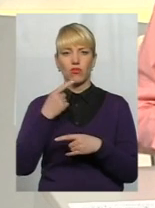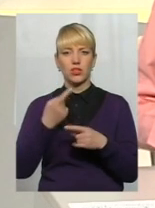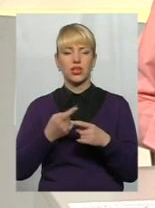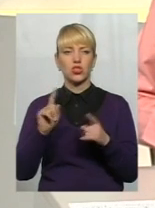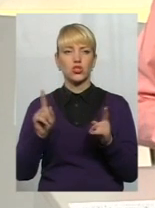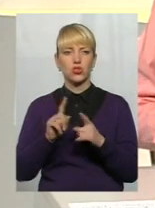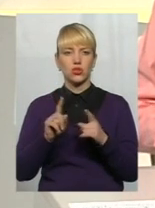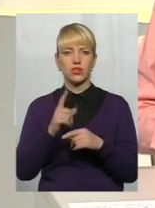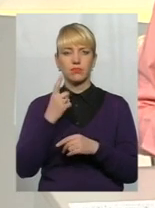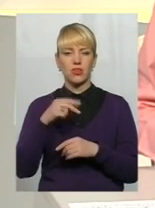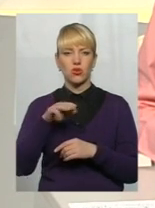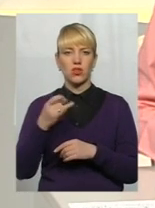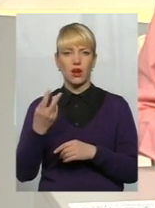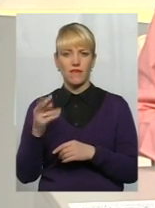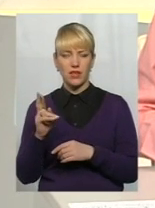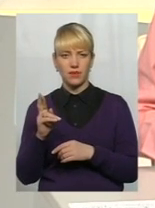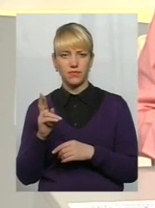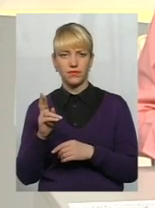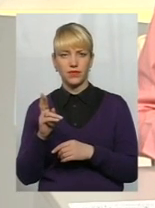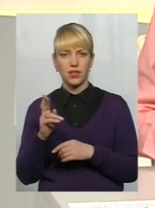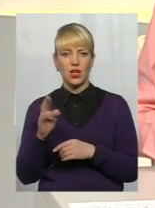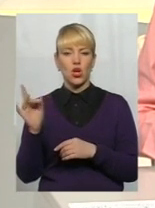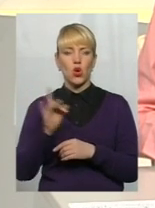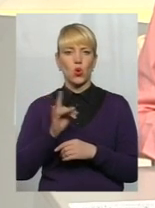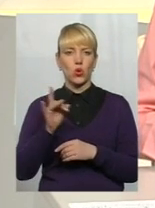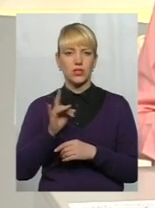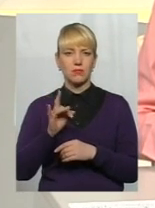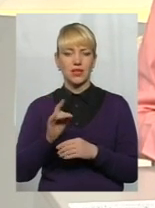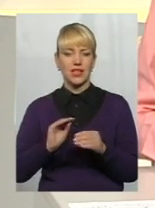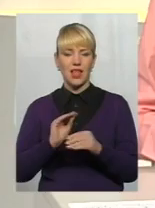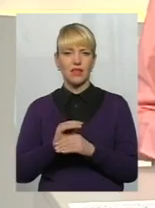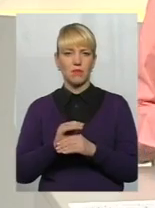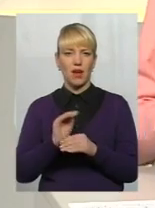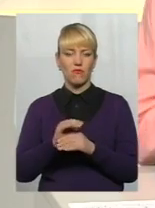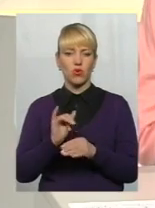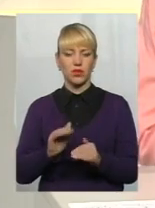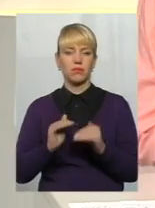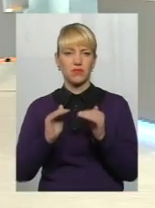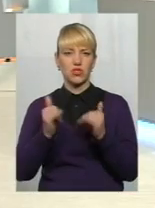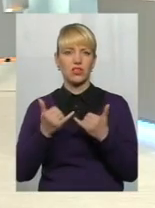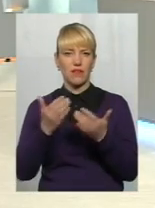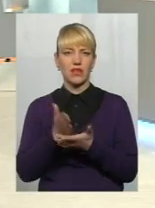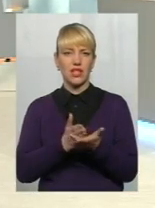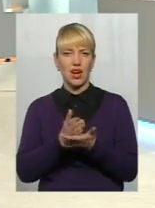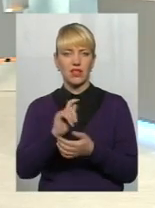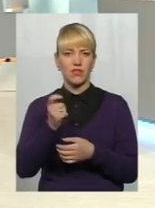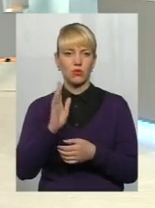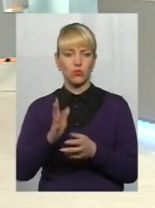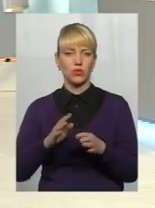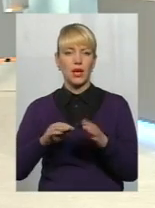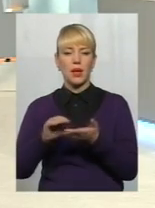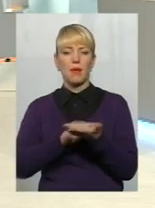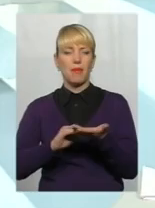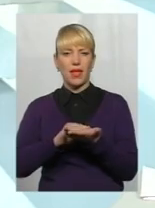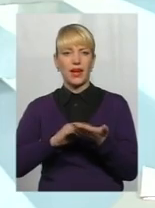що і з 1 травня розміри надбавок і підвищень для ветеранів війни будуть перераховані?